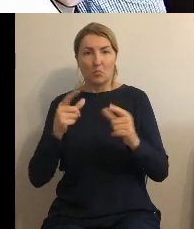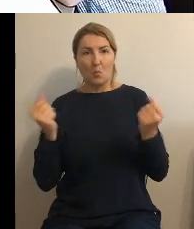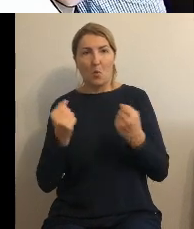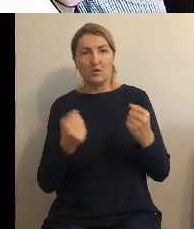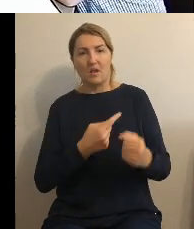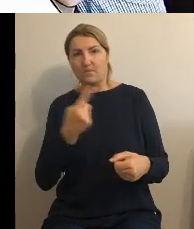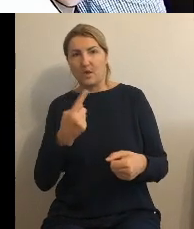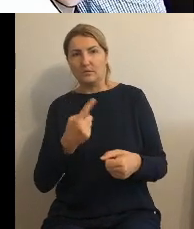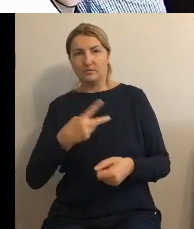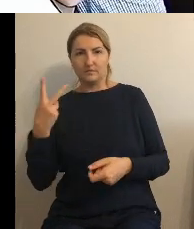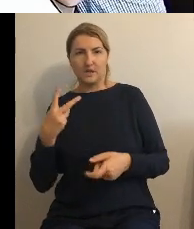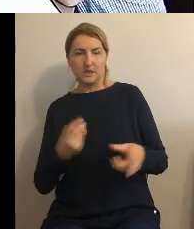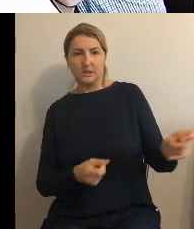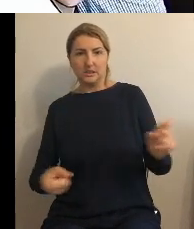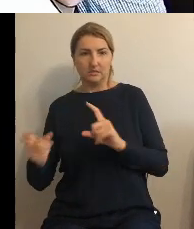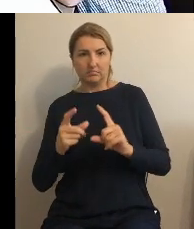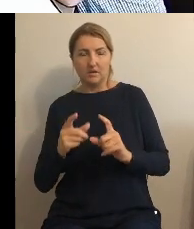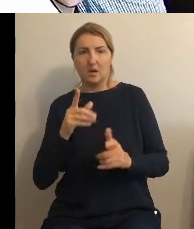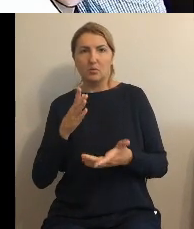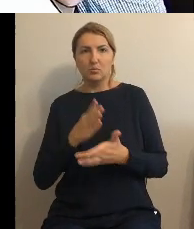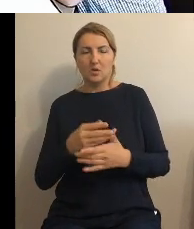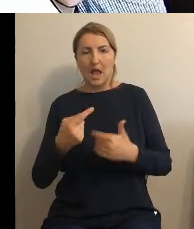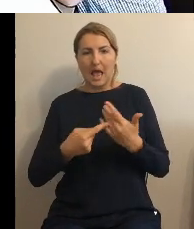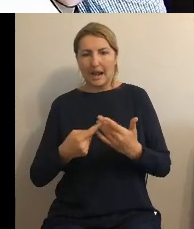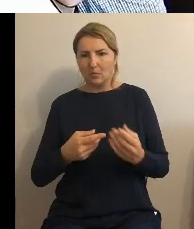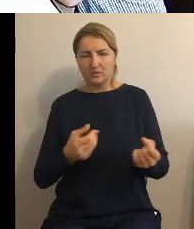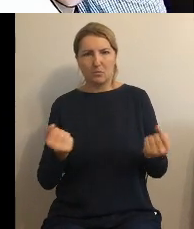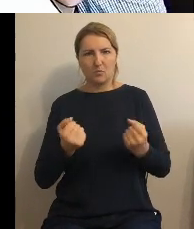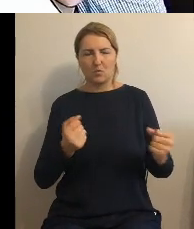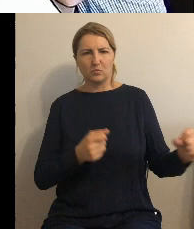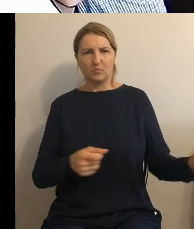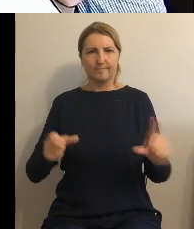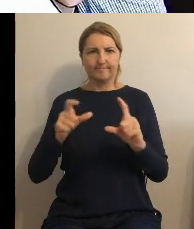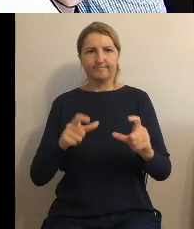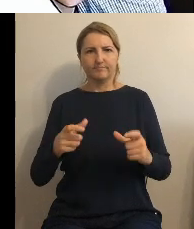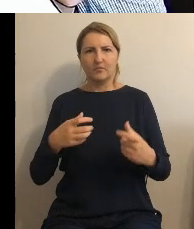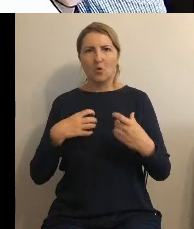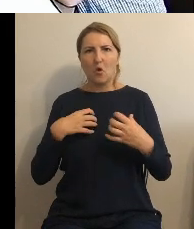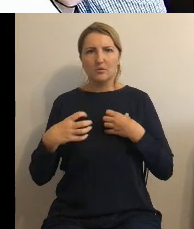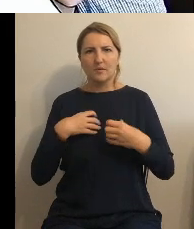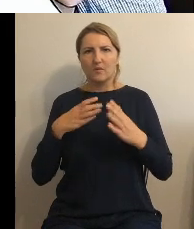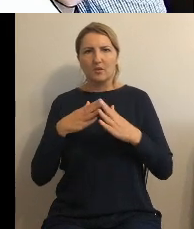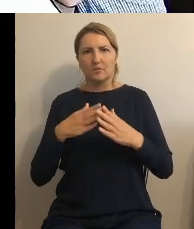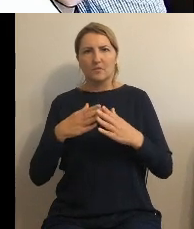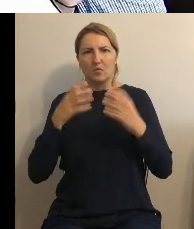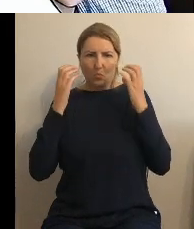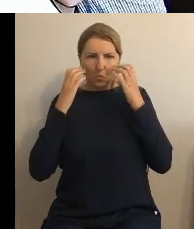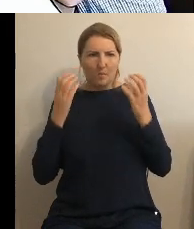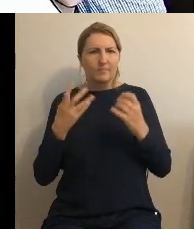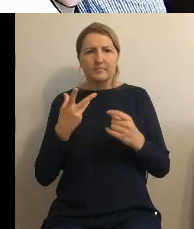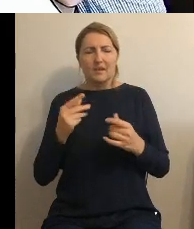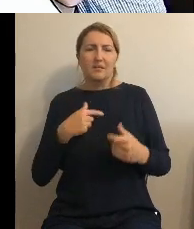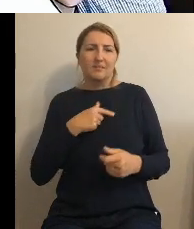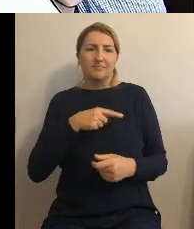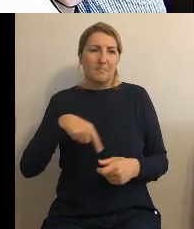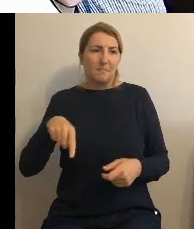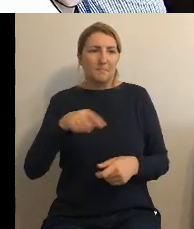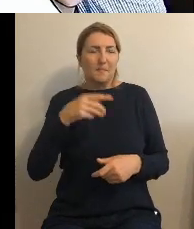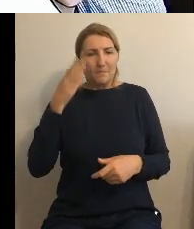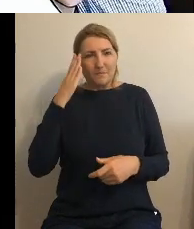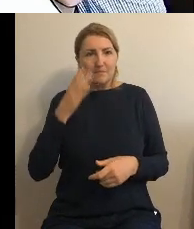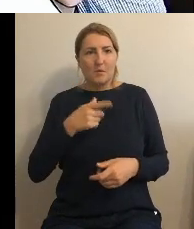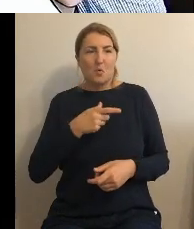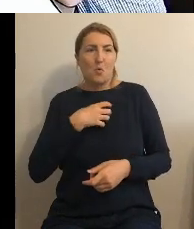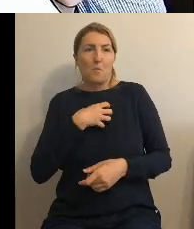że te rachunki będą dużo wyższe a te budżety domowe będą uszczuplone nie jesteśmy bogatymi nie wiem